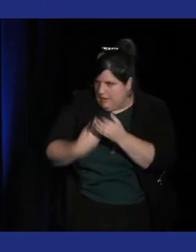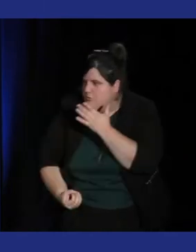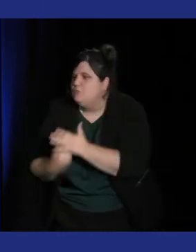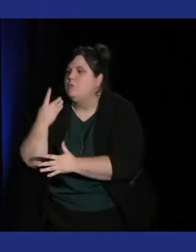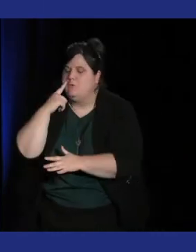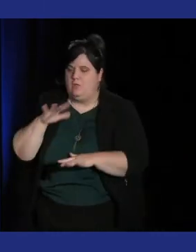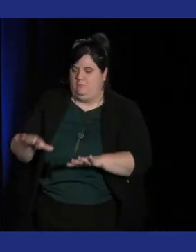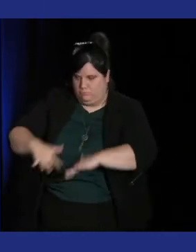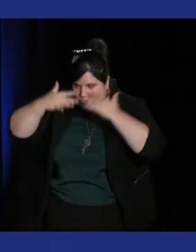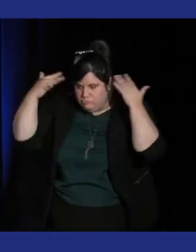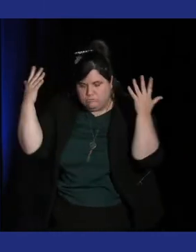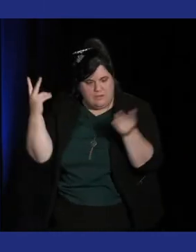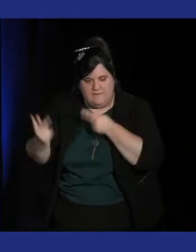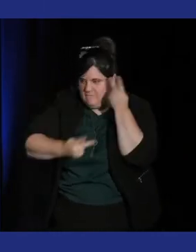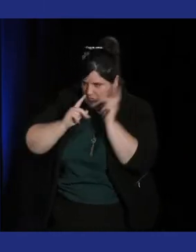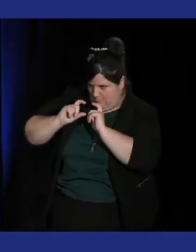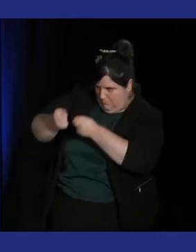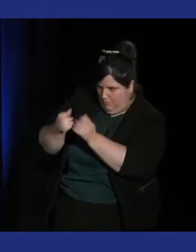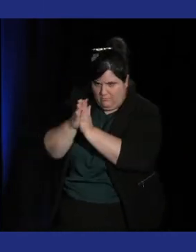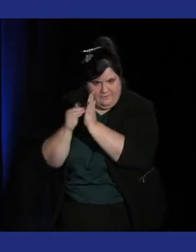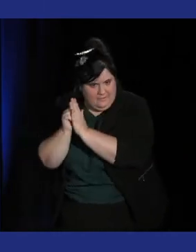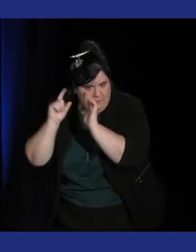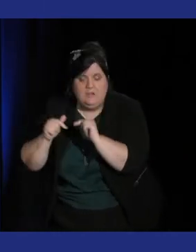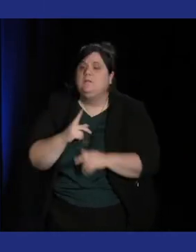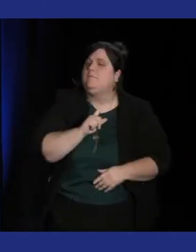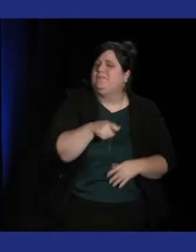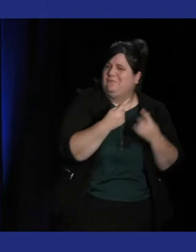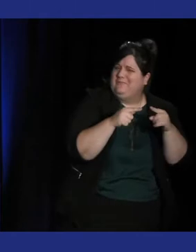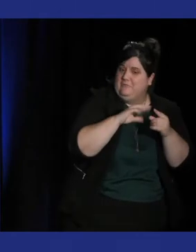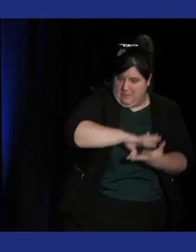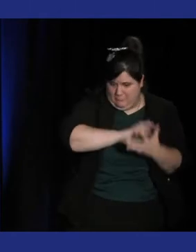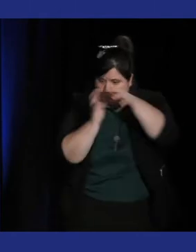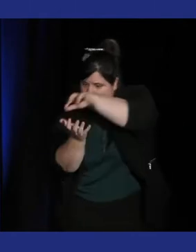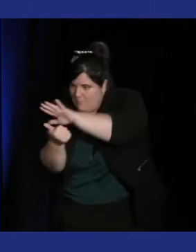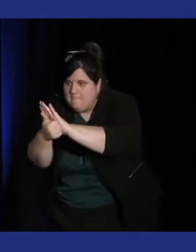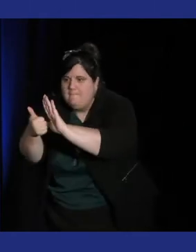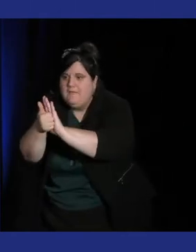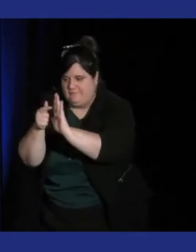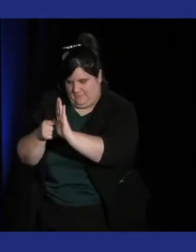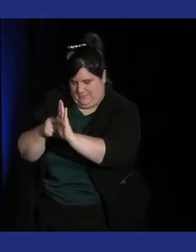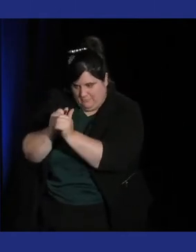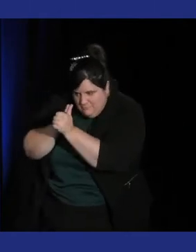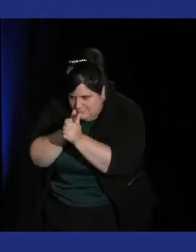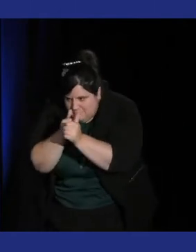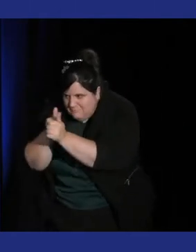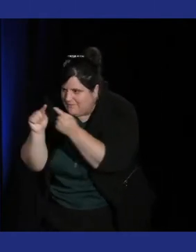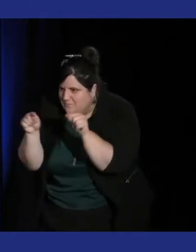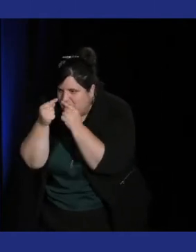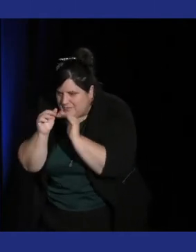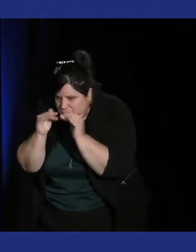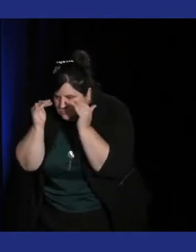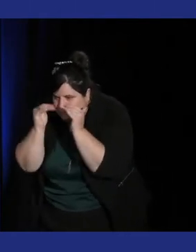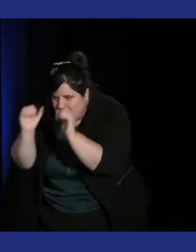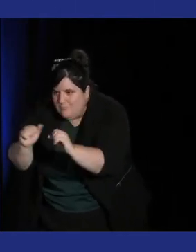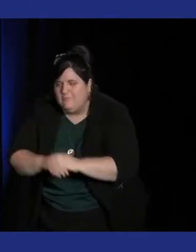lier visuellement une mascotte à du coup la musique qui devient via la mascotte le personnage principal c'est un truc qui s'est